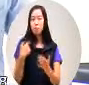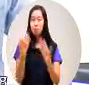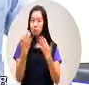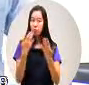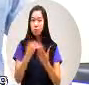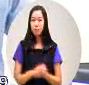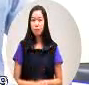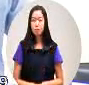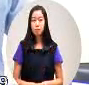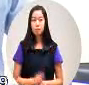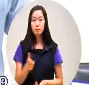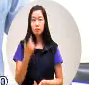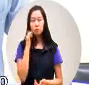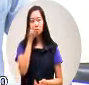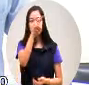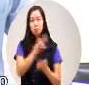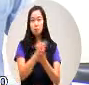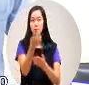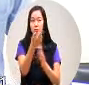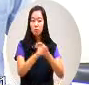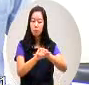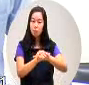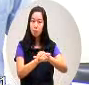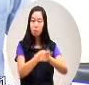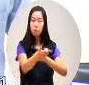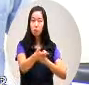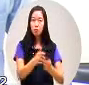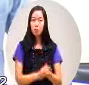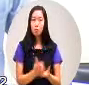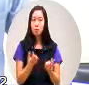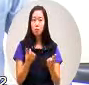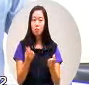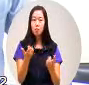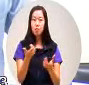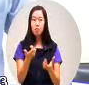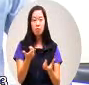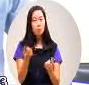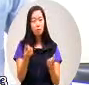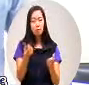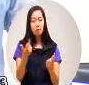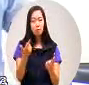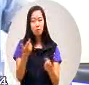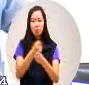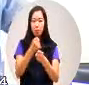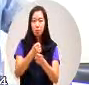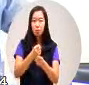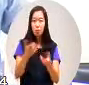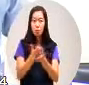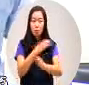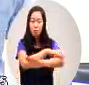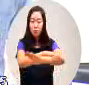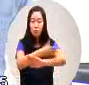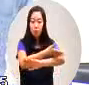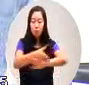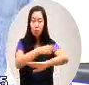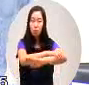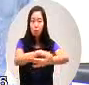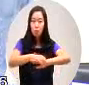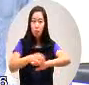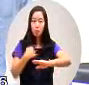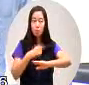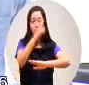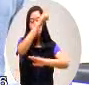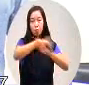我们看到六规新威新开做了提防工程那我们山上呢